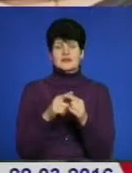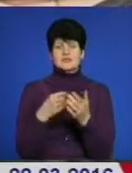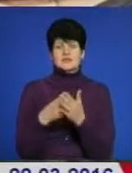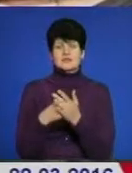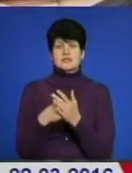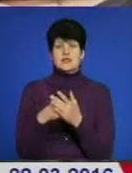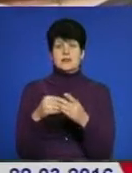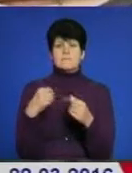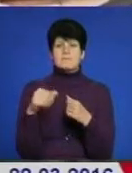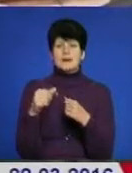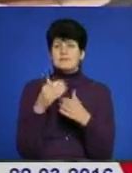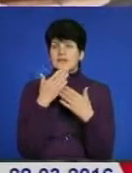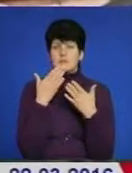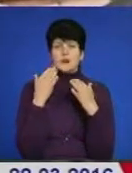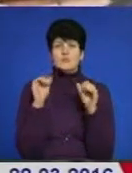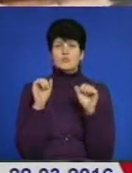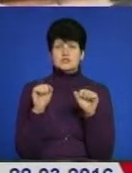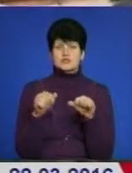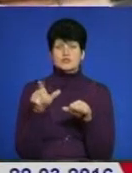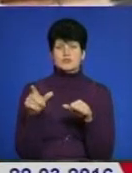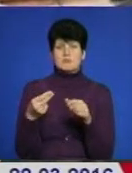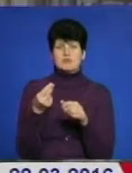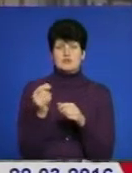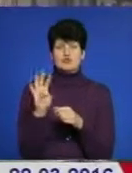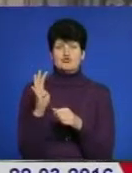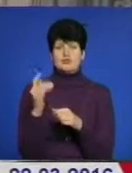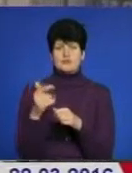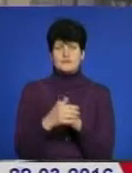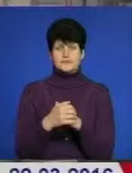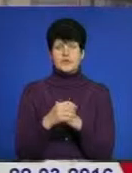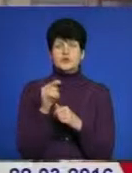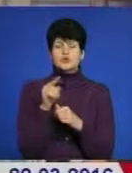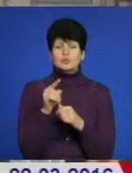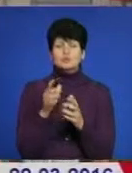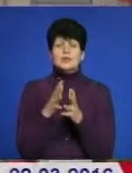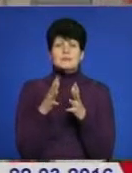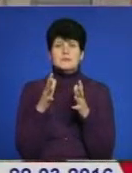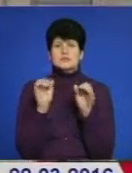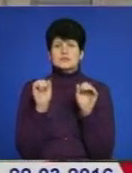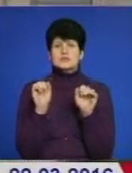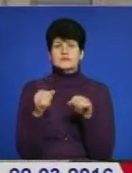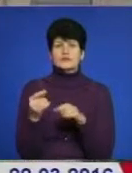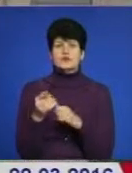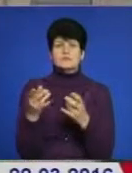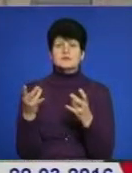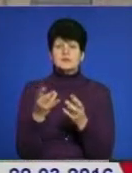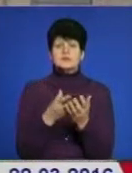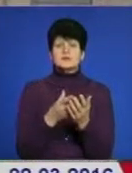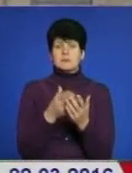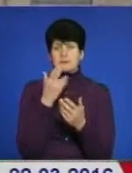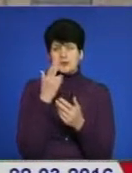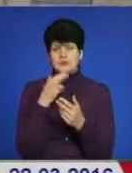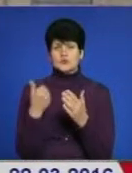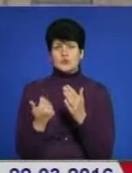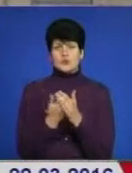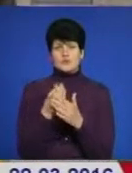То я рахую, що немає можливості людей платити 4 гривні. Тому найбільш, ймовірно, тернополянам таки доведеться звикати до